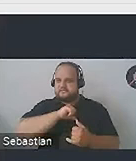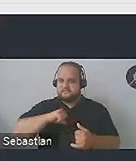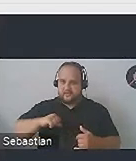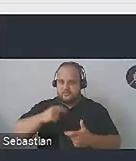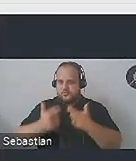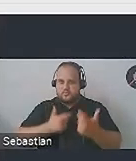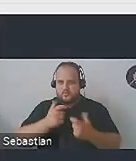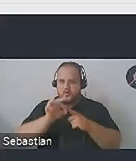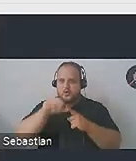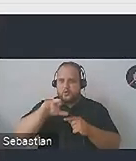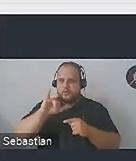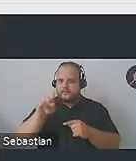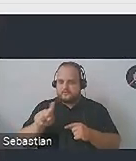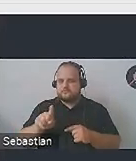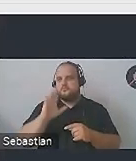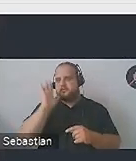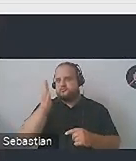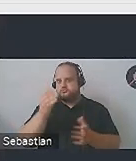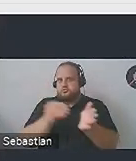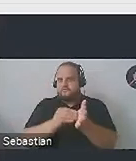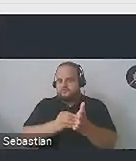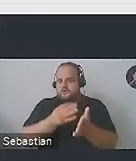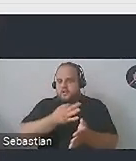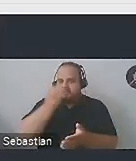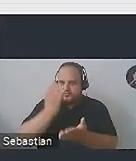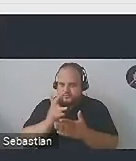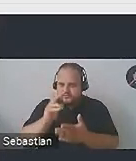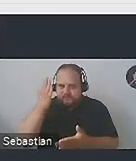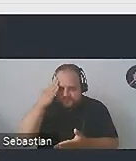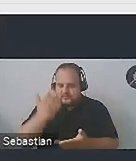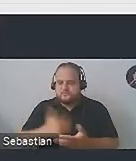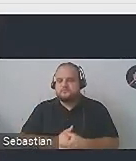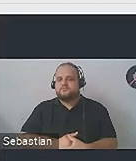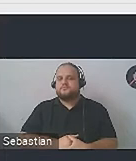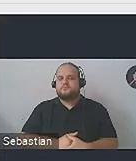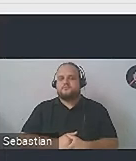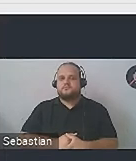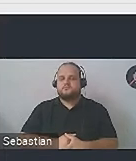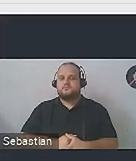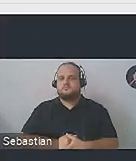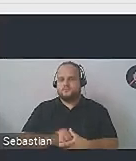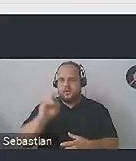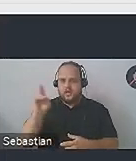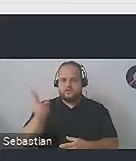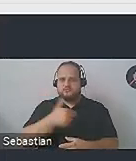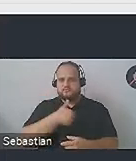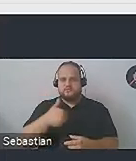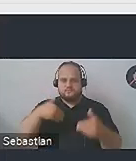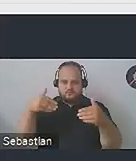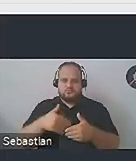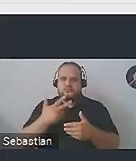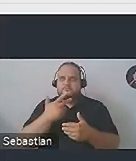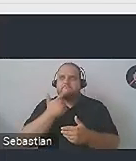Mentimeterze, no to bylibyście już bardzo doświadczeni z Mentimeterem, prawda? Więc to chodzi o to, że każdy z nasz może być